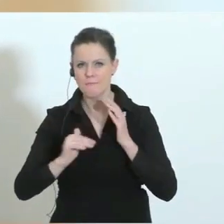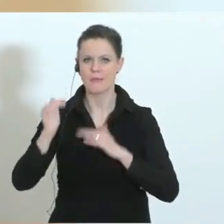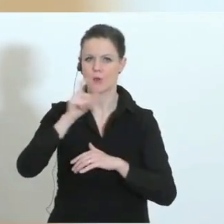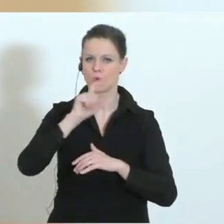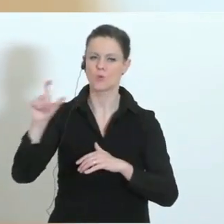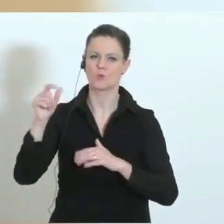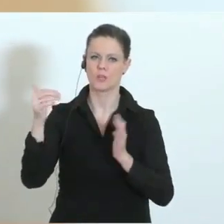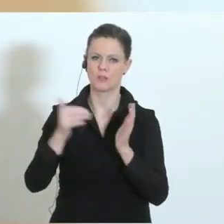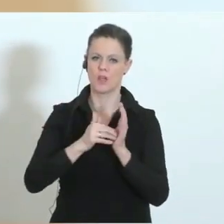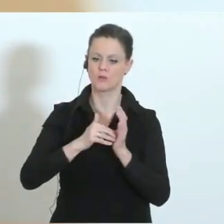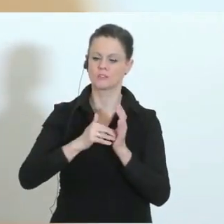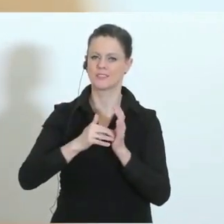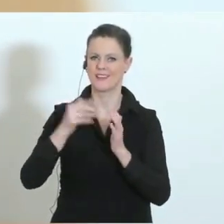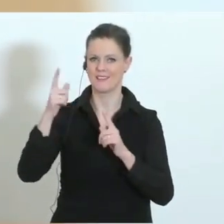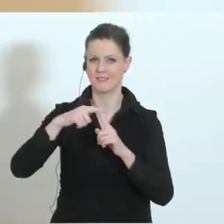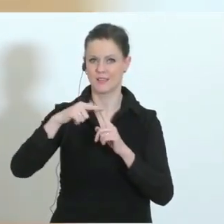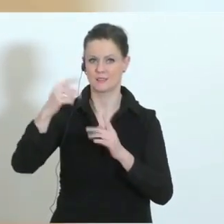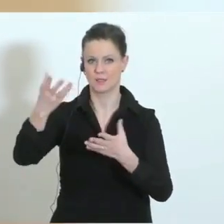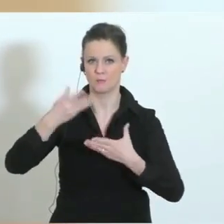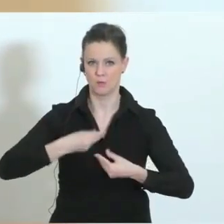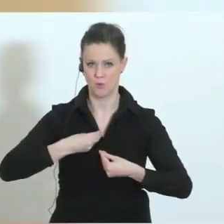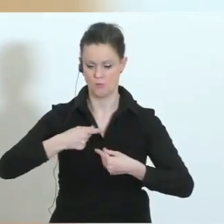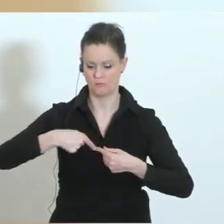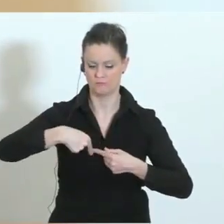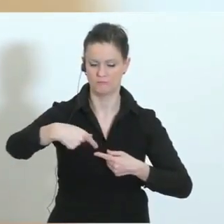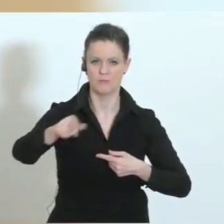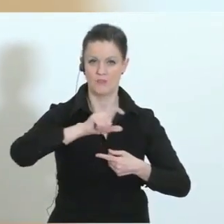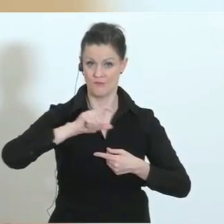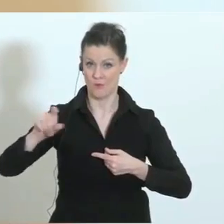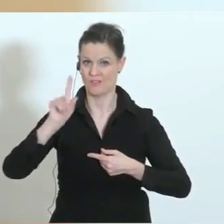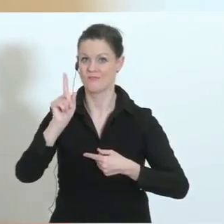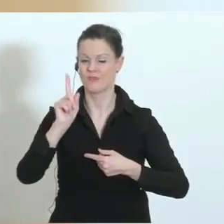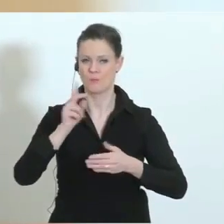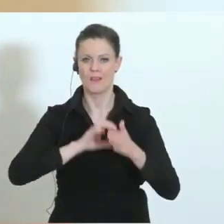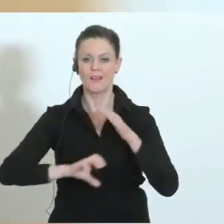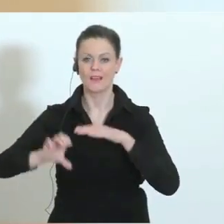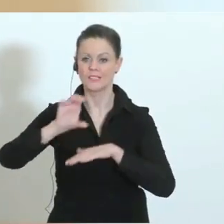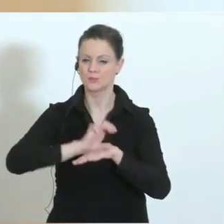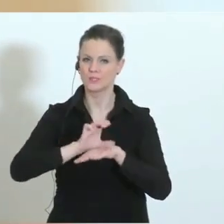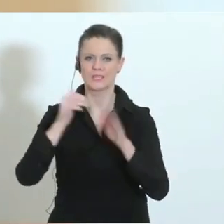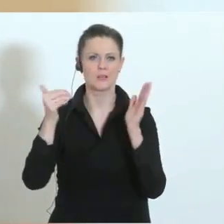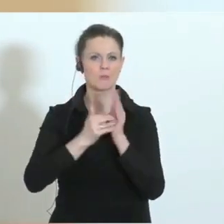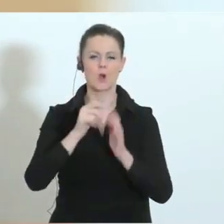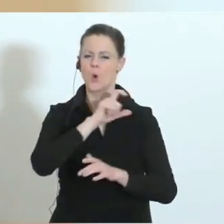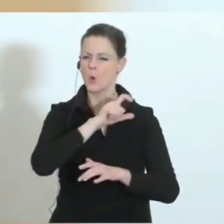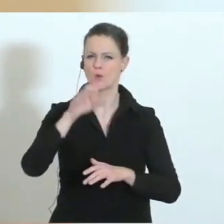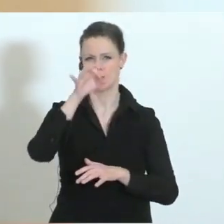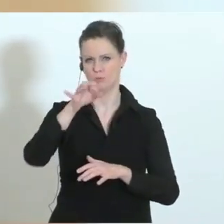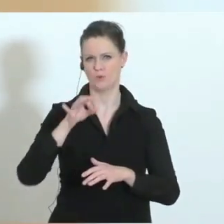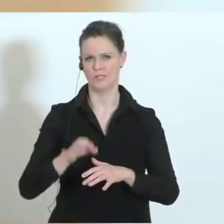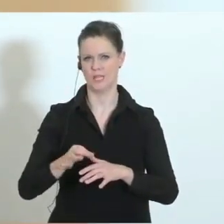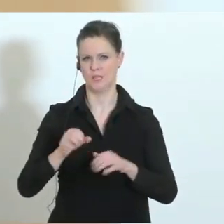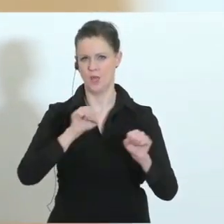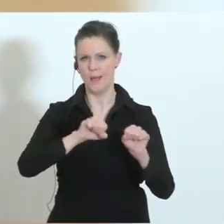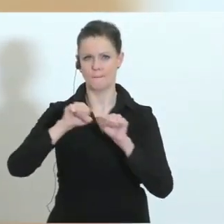Tests für die nächsten Wochen erhalten, um hier zumindest bei den Ressourcen zu 100 Prozent immer das tun zu können,